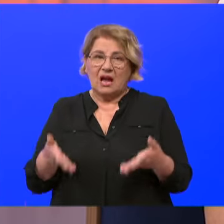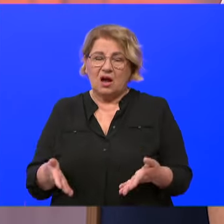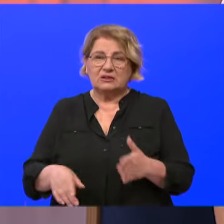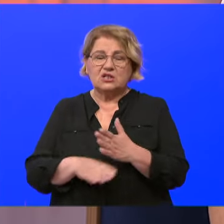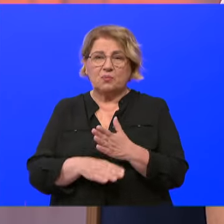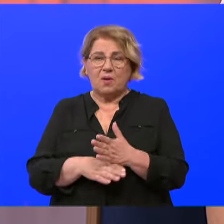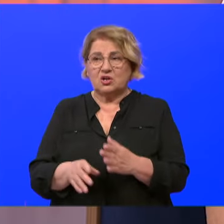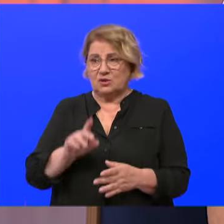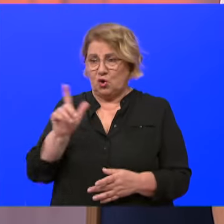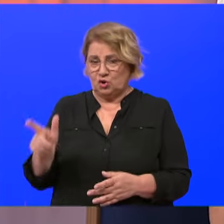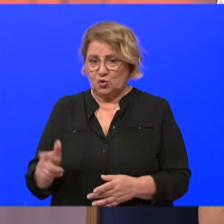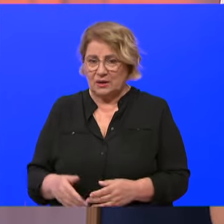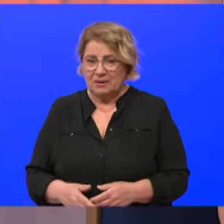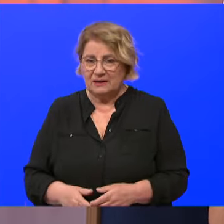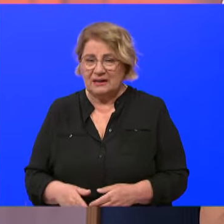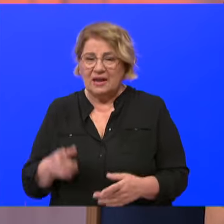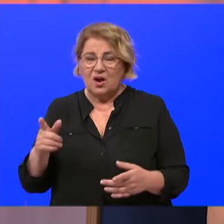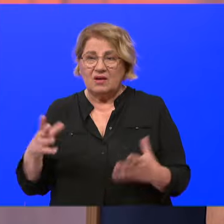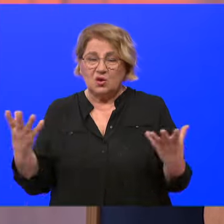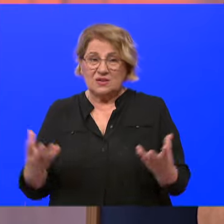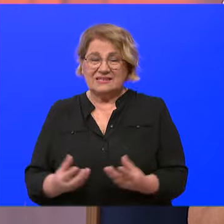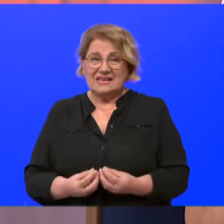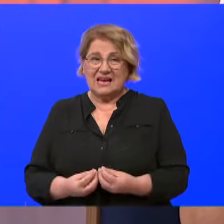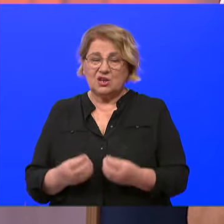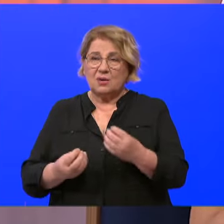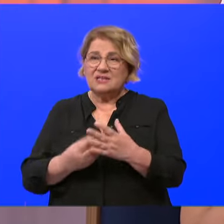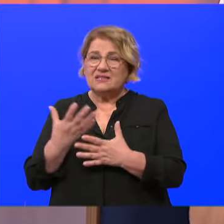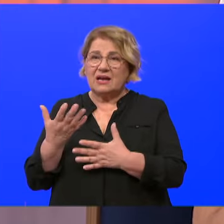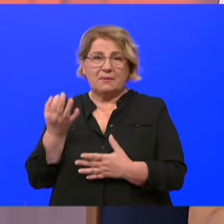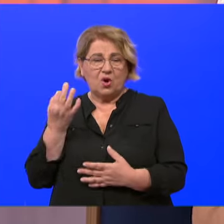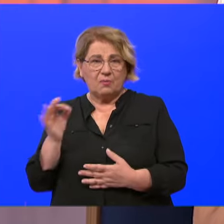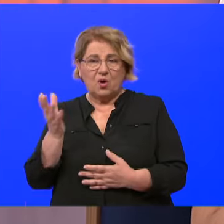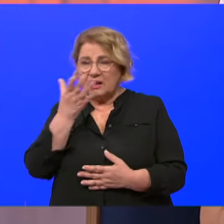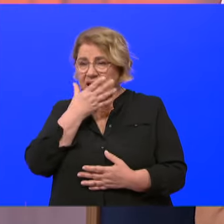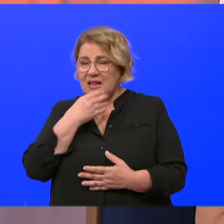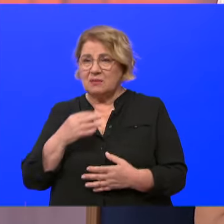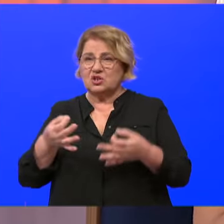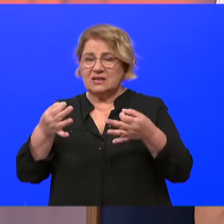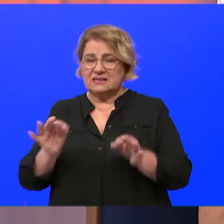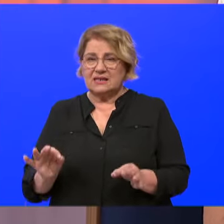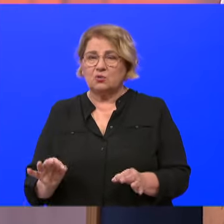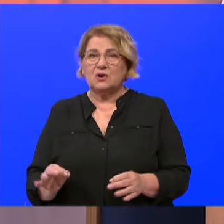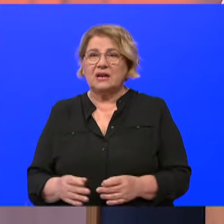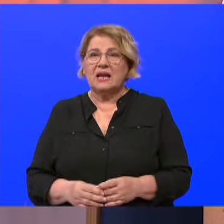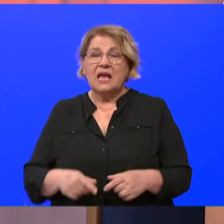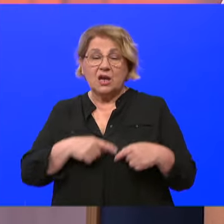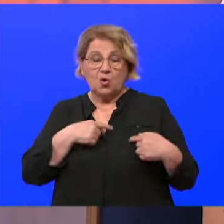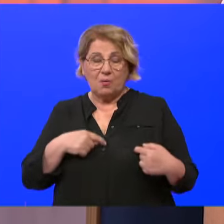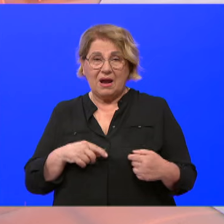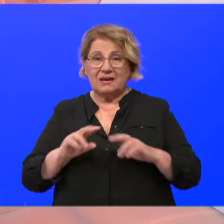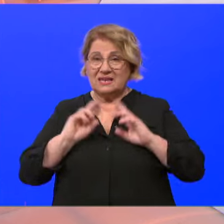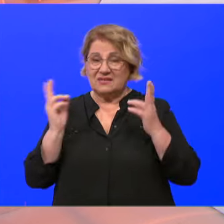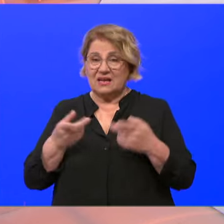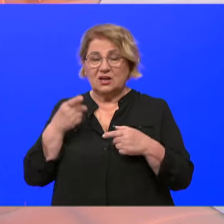pomažemo i drugima. I onda ovako zajedno stvaramo i bolji, i ljepši, i sigurniji, i humaniji svijet. To je zapravo